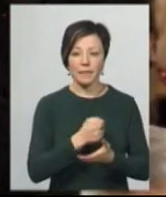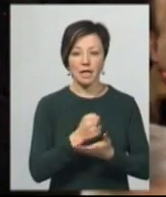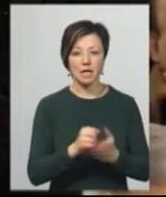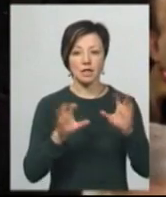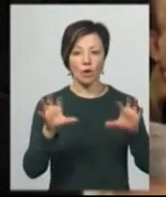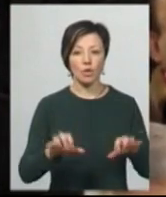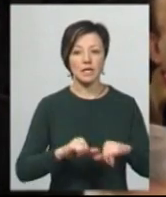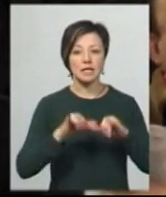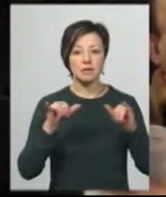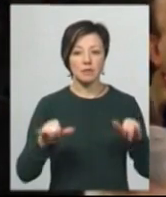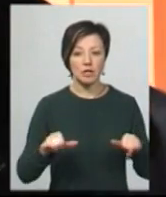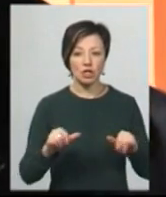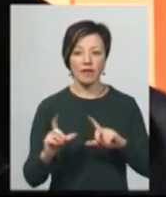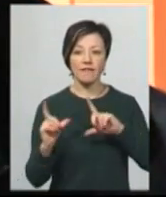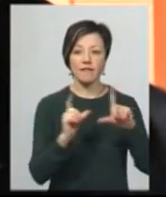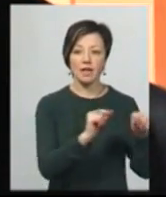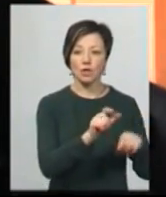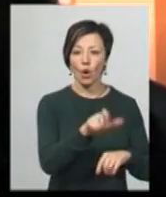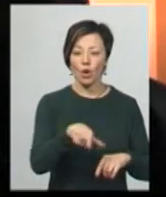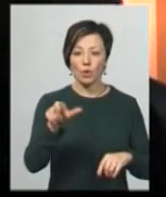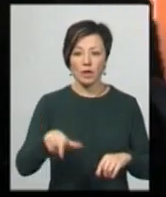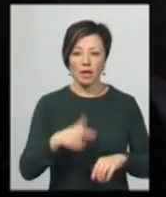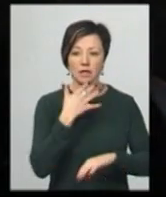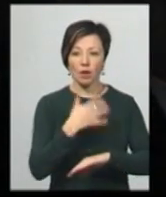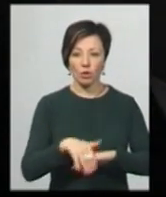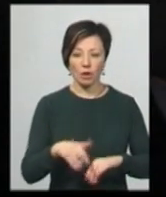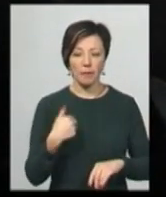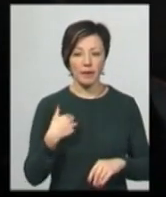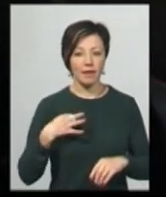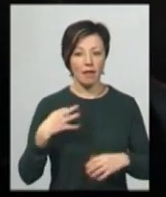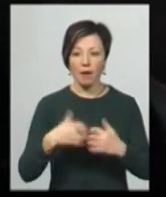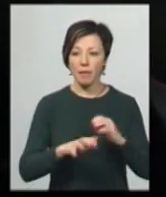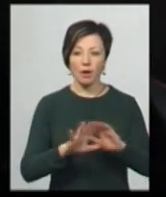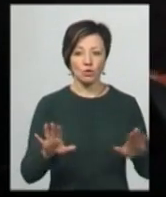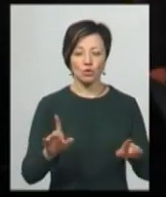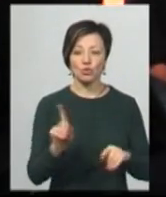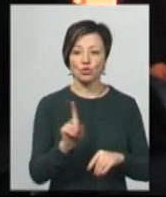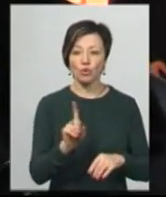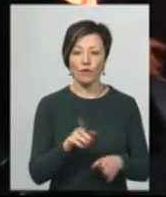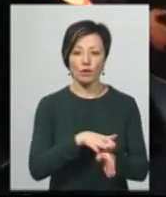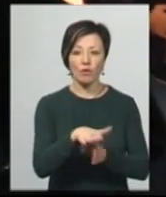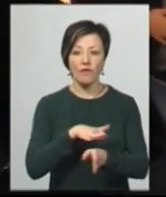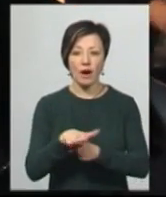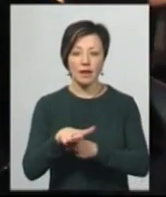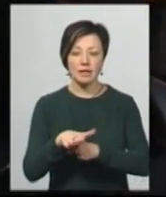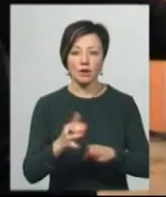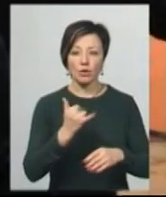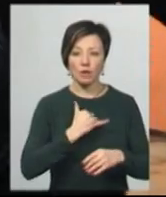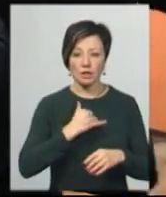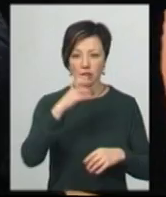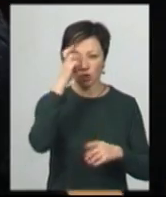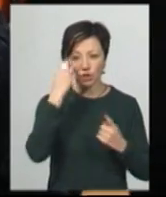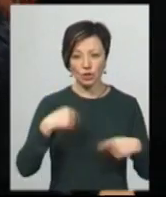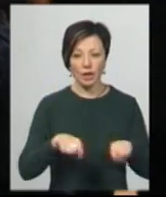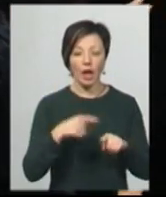законів збільшить військо корінців за кордон. Мені не байдуже, що відбувається в нас держава.